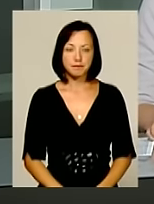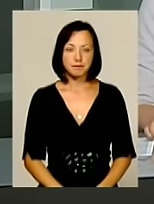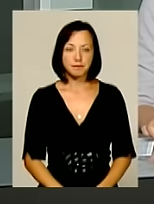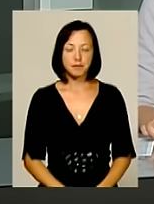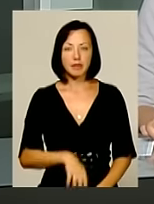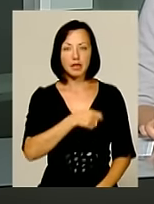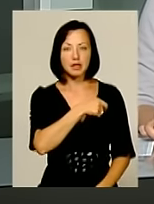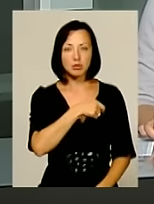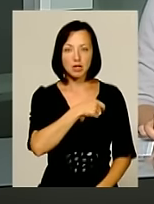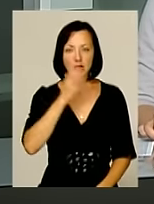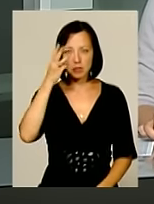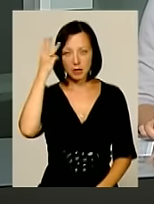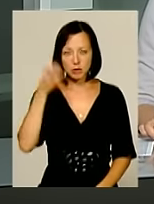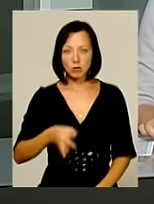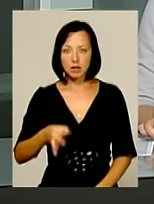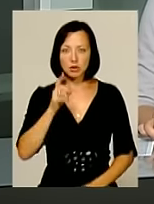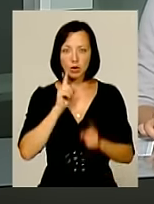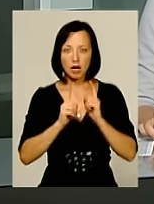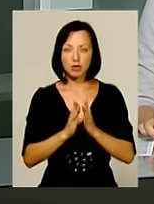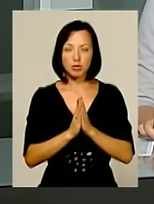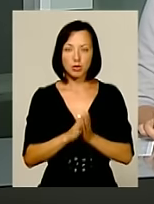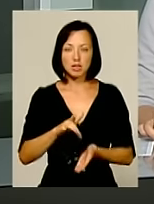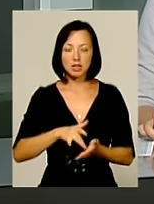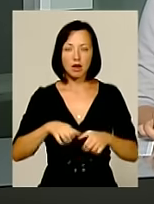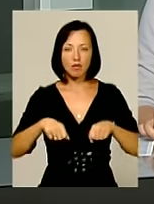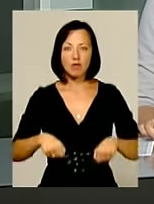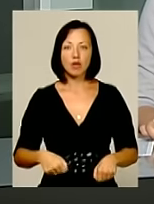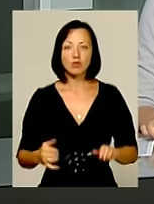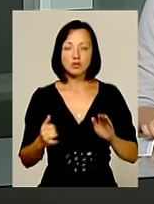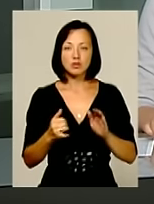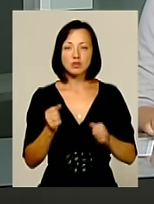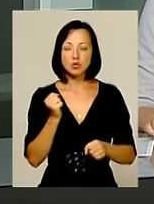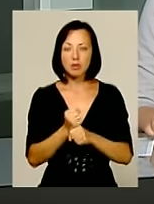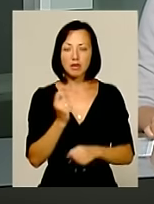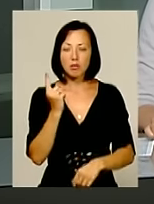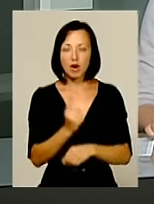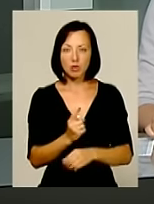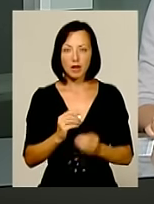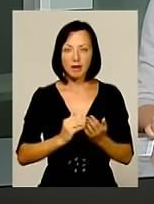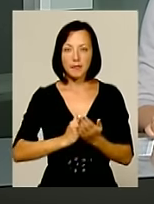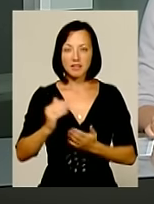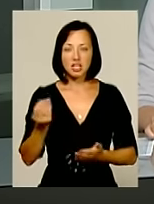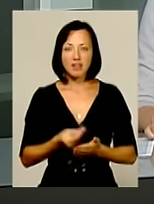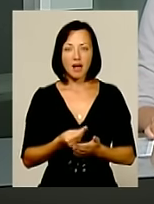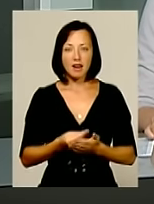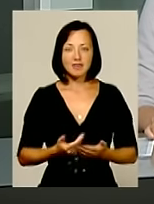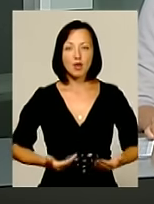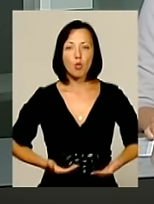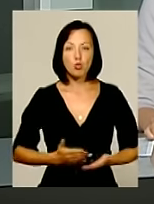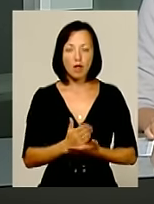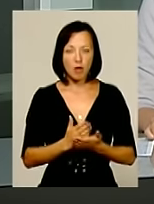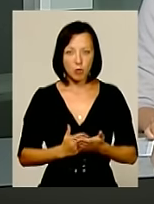Депутати Хмельницької обласної ради просять центральну владу встановити мораторій на підвищення тарифів за комунальні послуги.